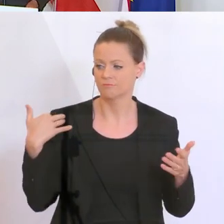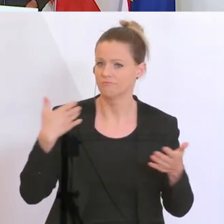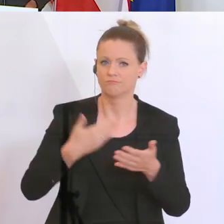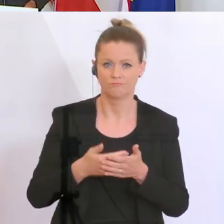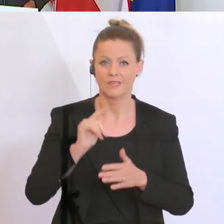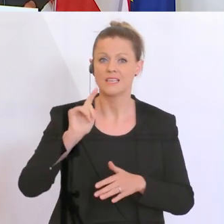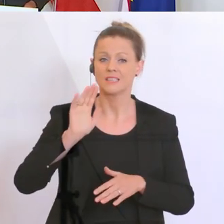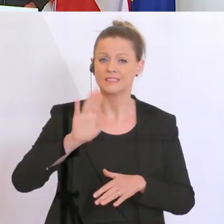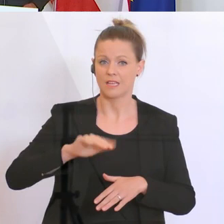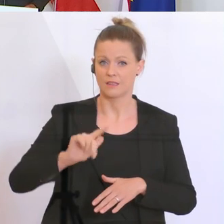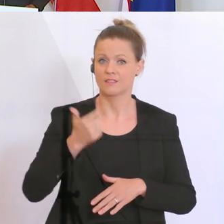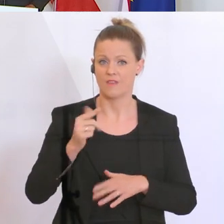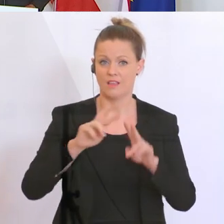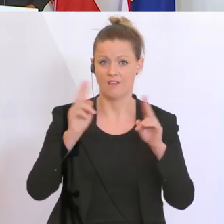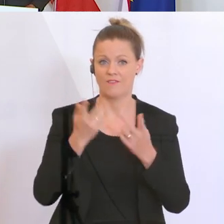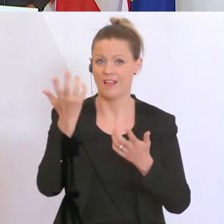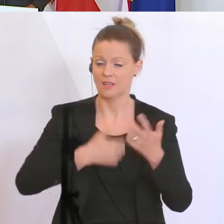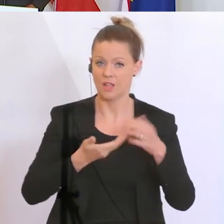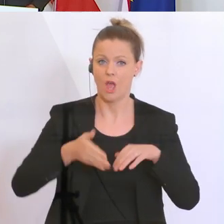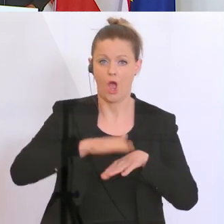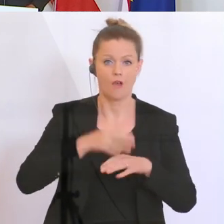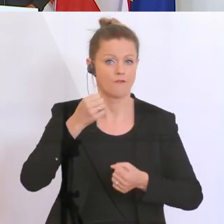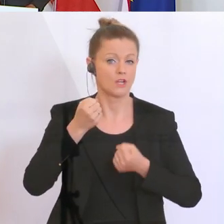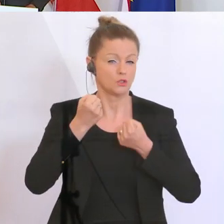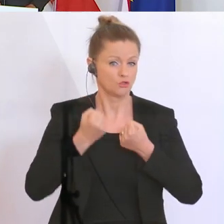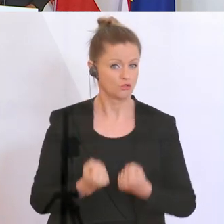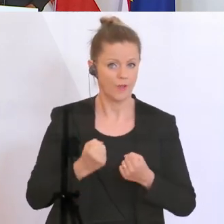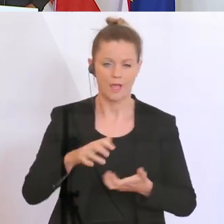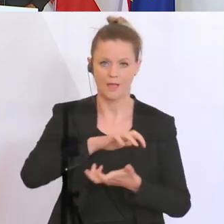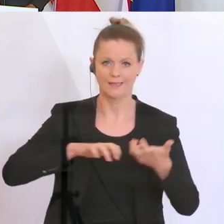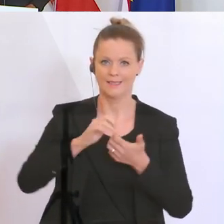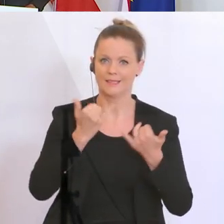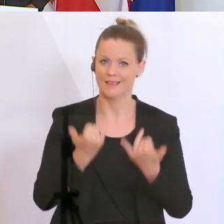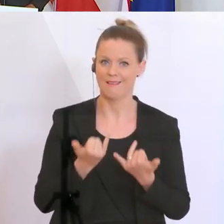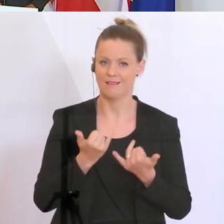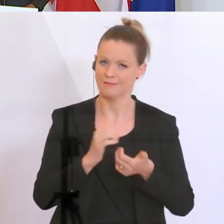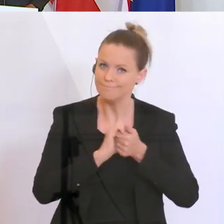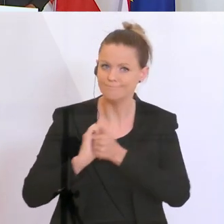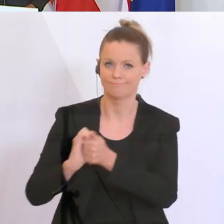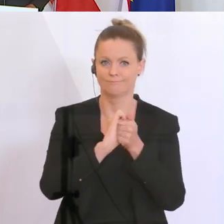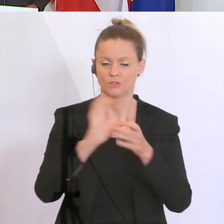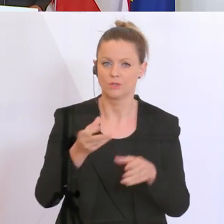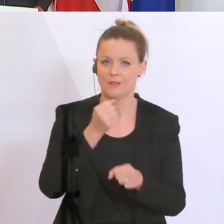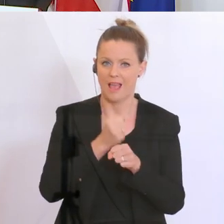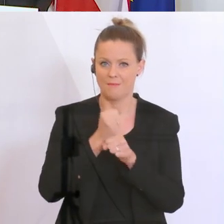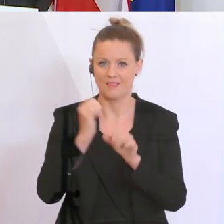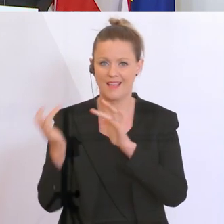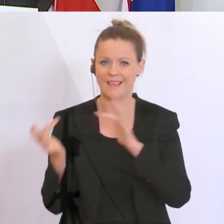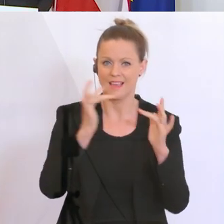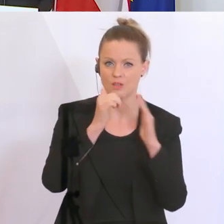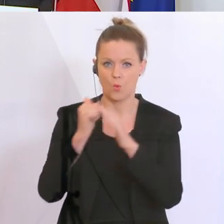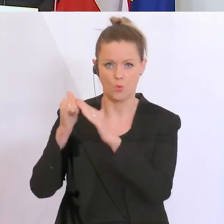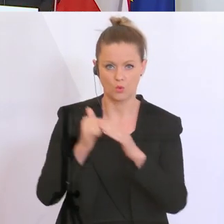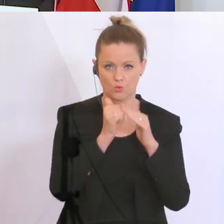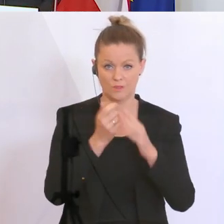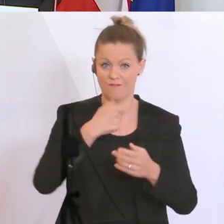dem Zweiten Weltkrieg. Da ist es notwendig, dass wir alle zusammenstehen, zusammenarbeiten und uns auch gegenseitig unterstützen. So